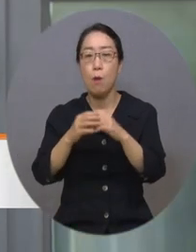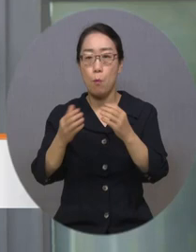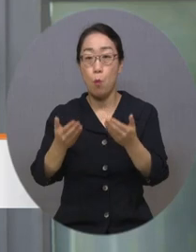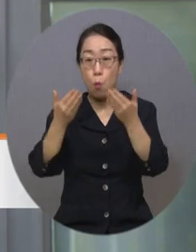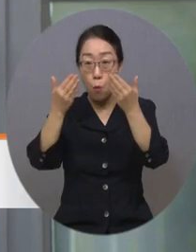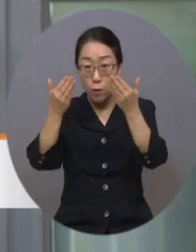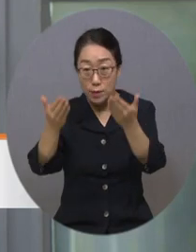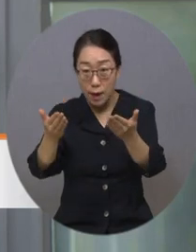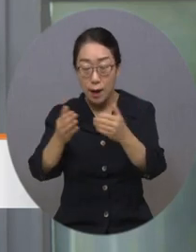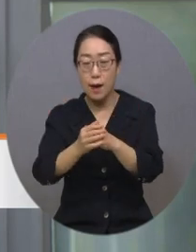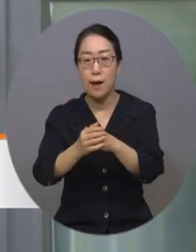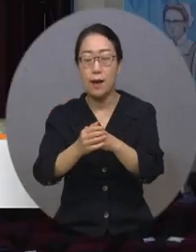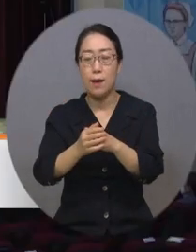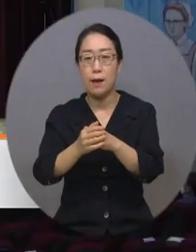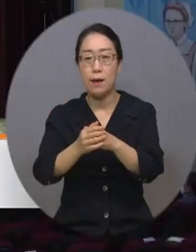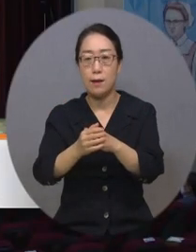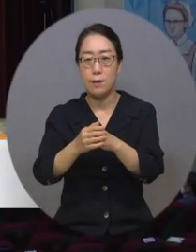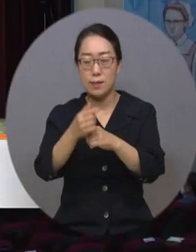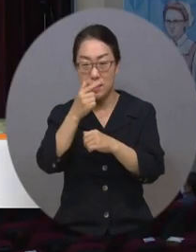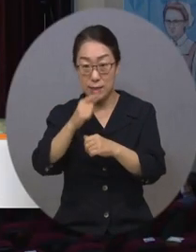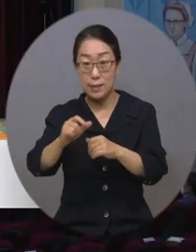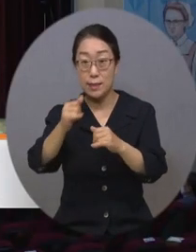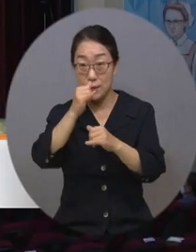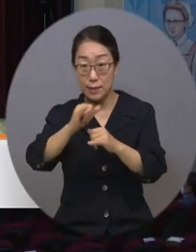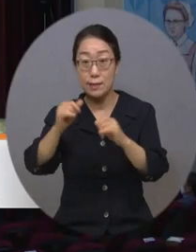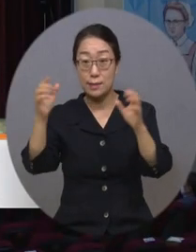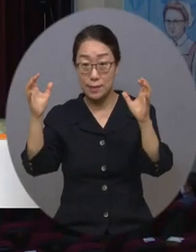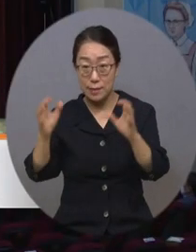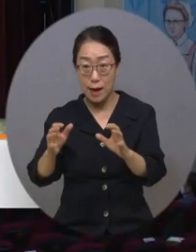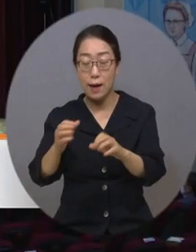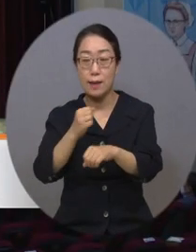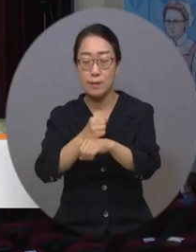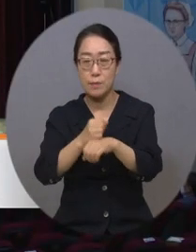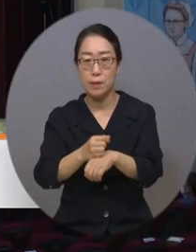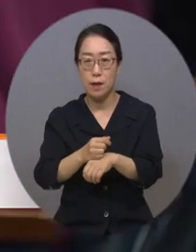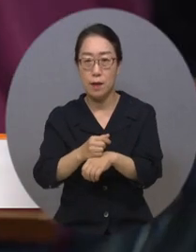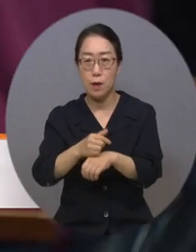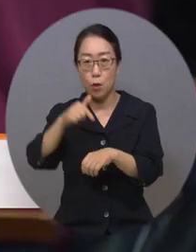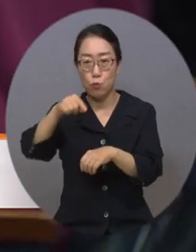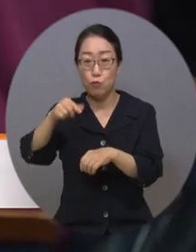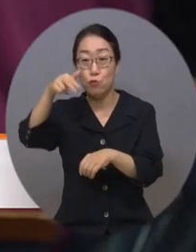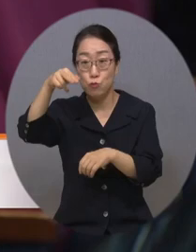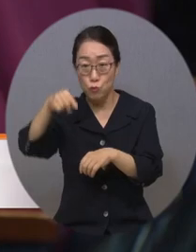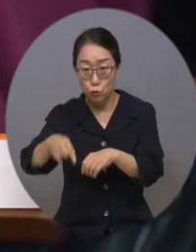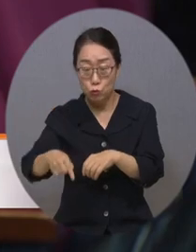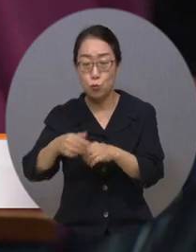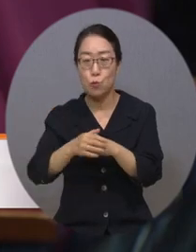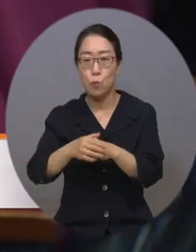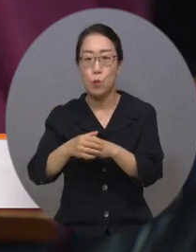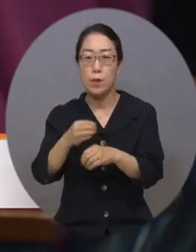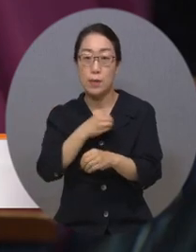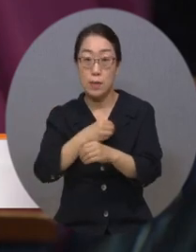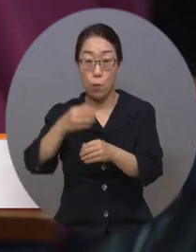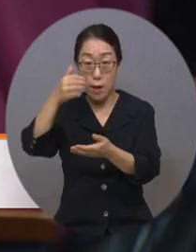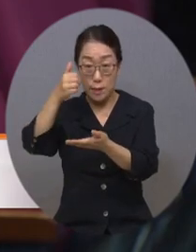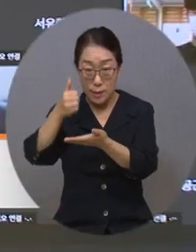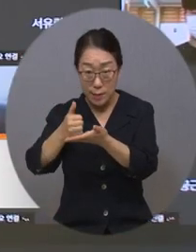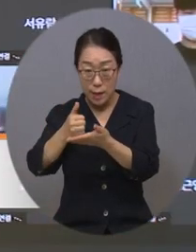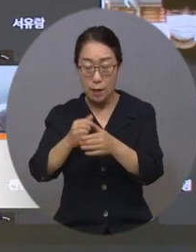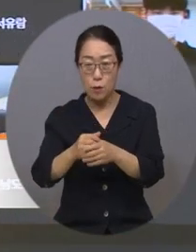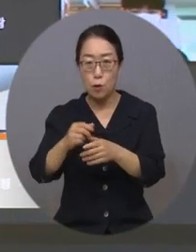시상식을 개최했습니다. 이날 시상식은 송기근 고흥군수와 송영현 고흥군의회의장과